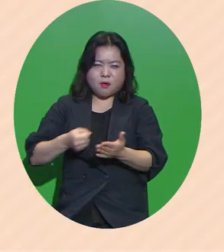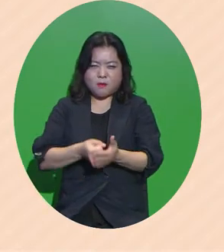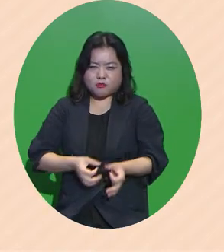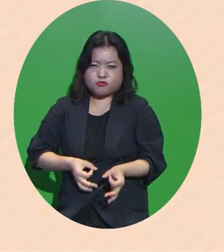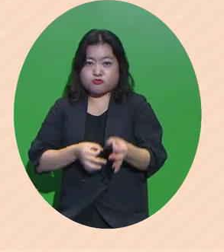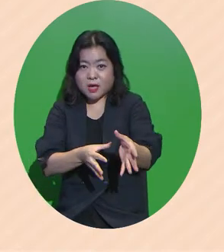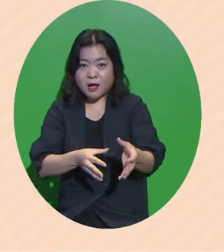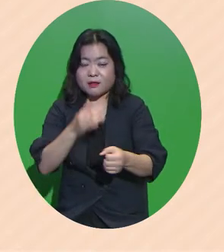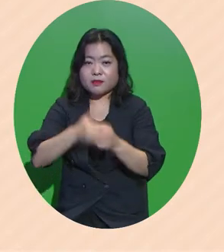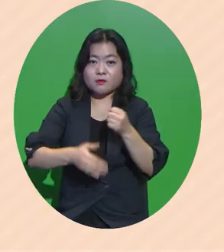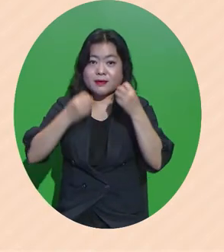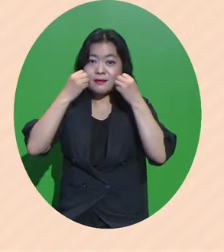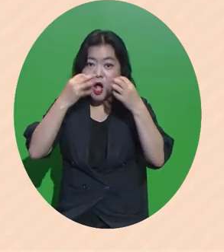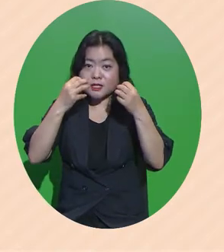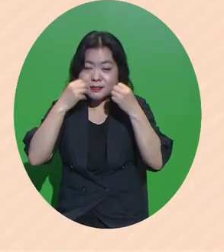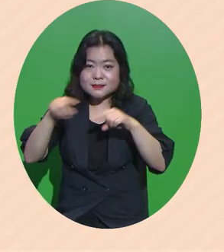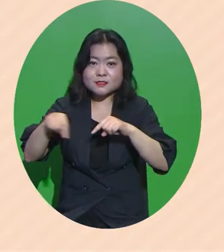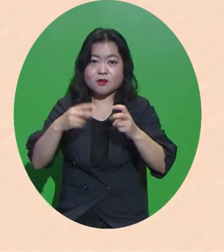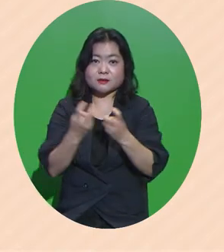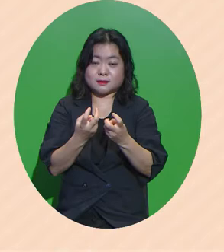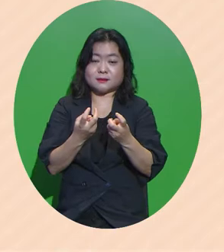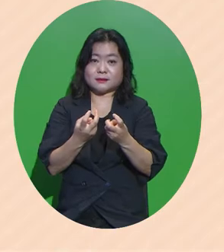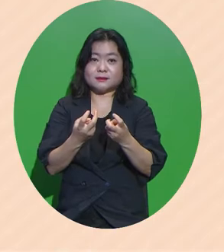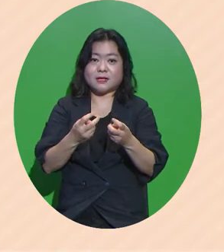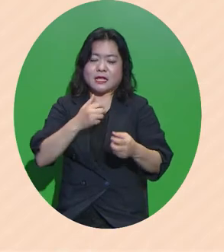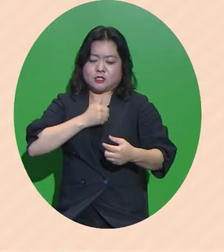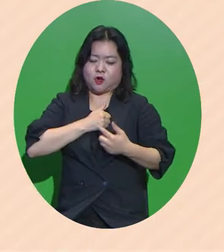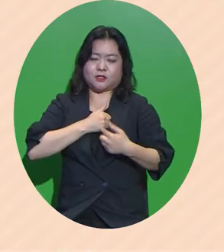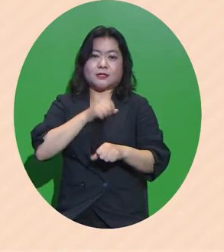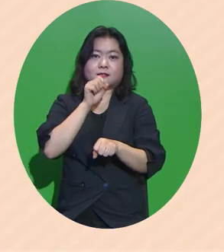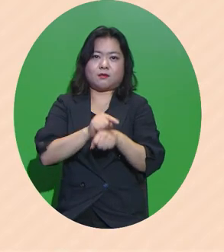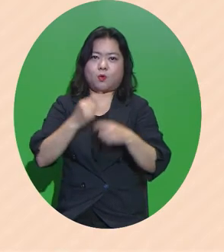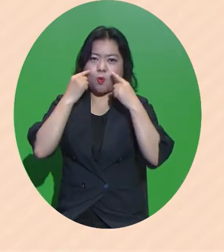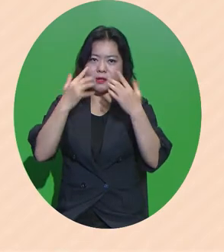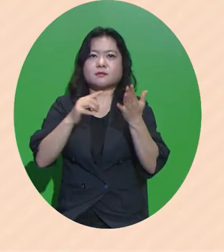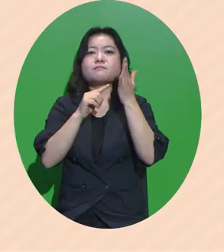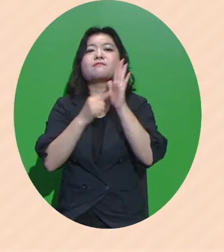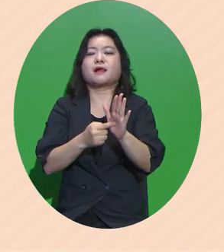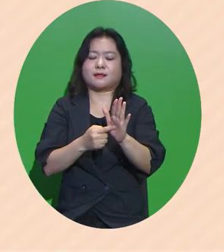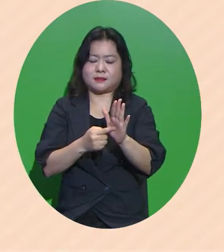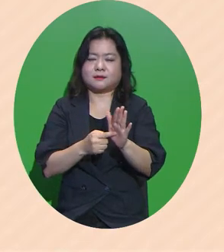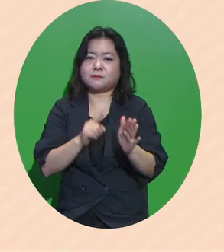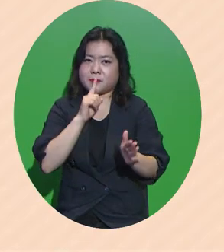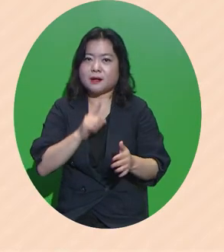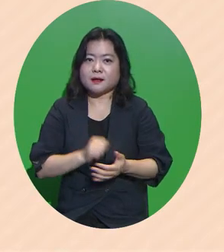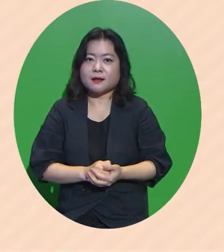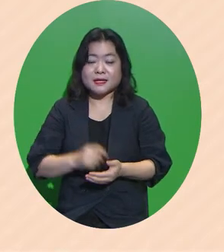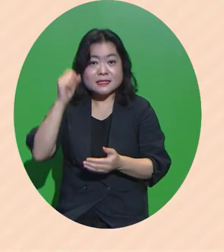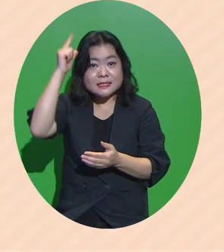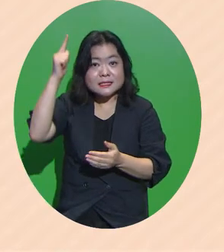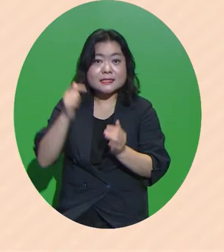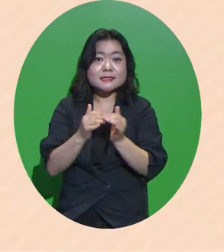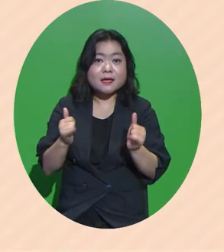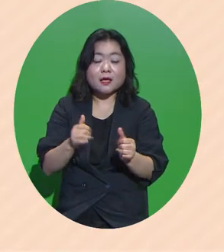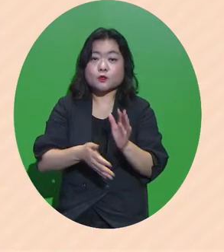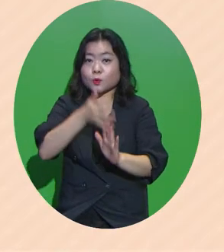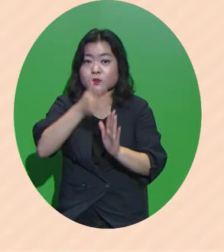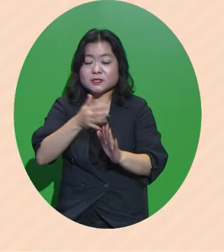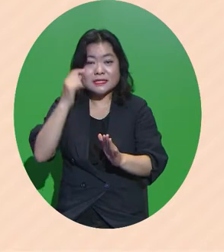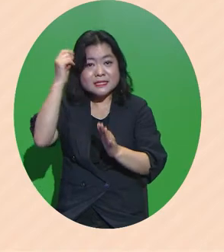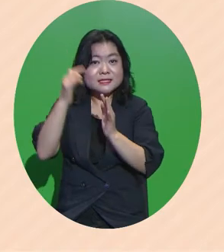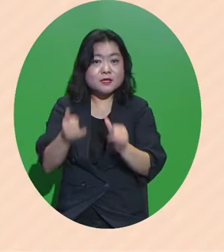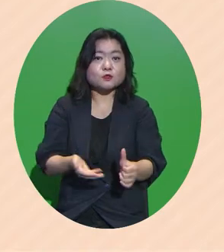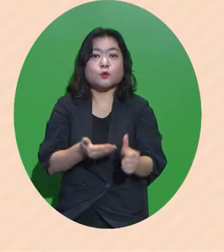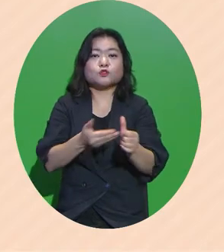도시 혁신 정체성을 다시 한번 분명히 밝혔다는 것입니다 인재도시는 인재를 키우는